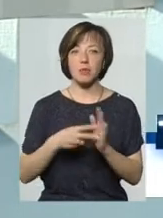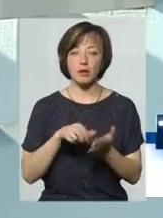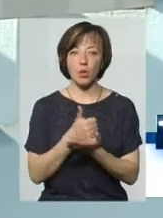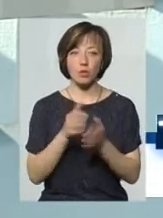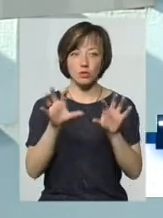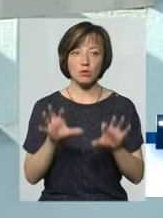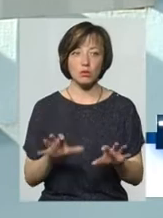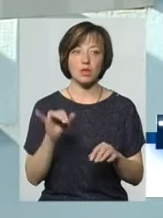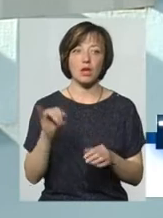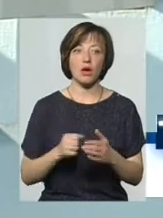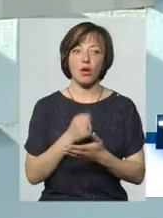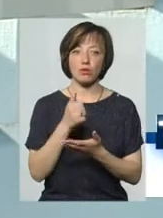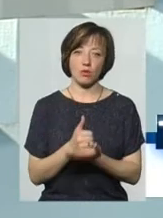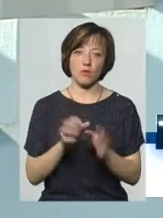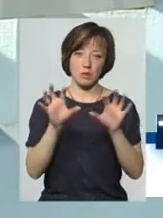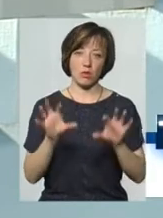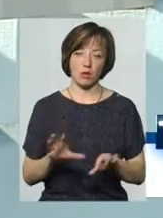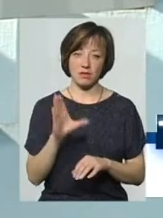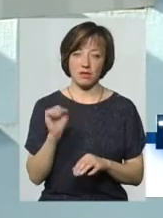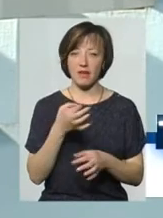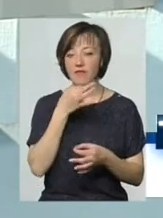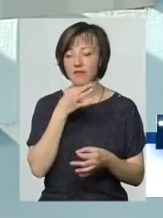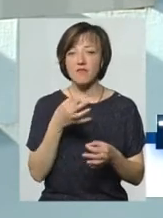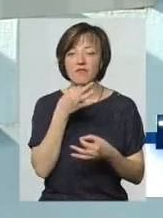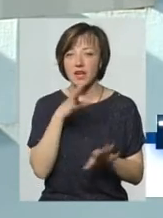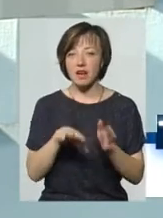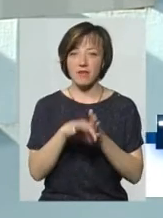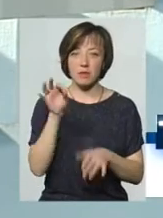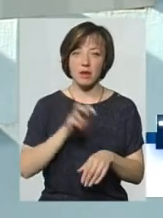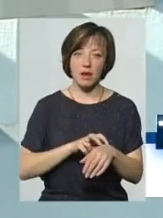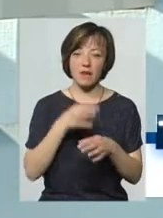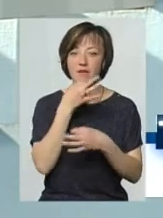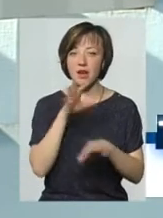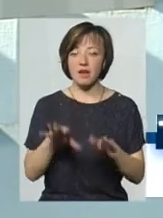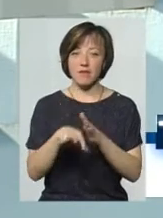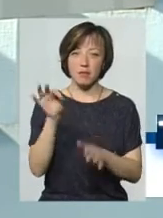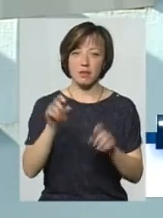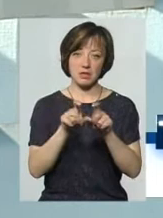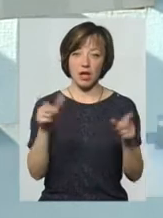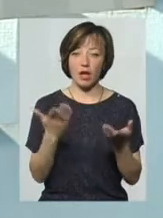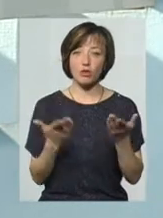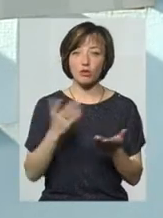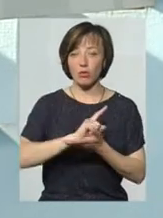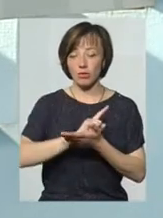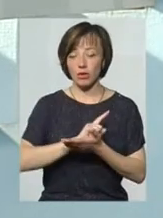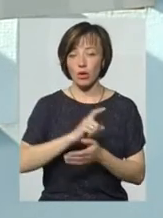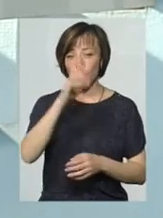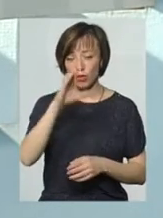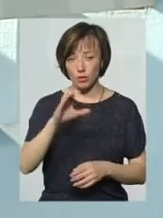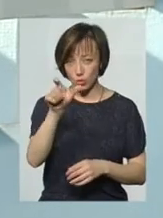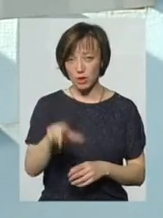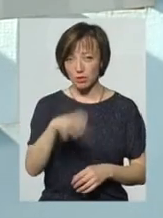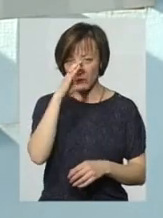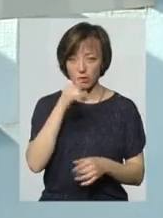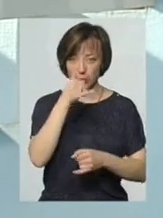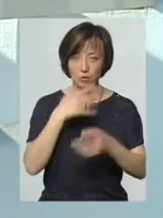і основами законодавства. Вільний вибір лікарів і вільний вибір закладу. Якщо пацієнту вкрай погано, він не